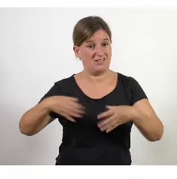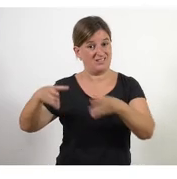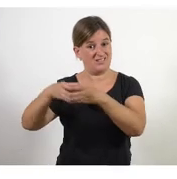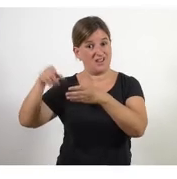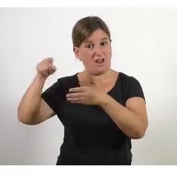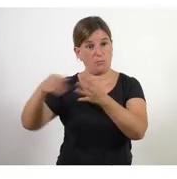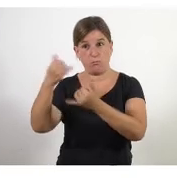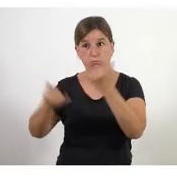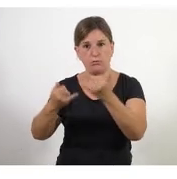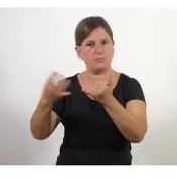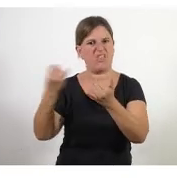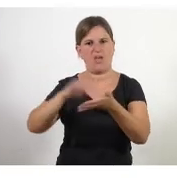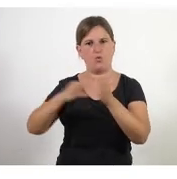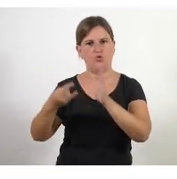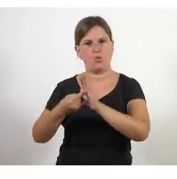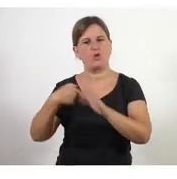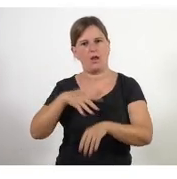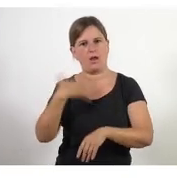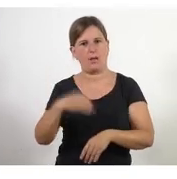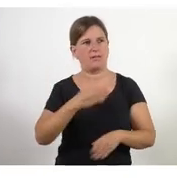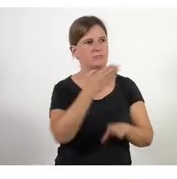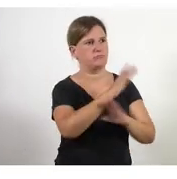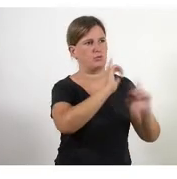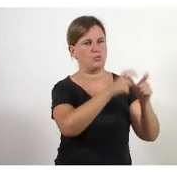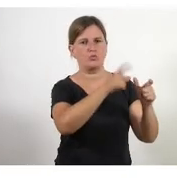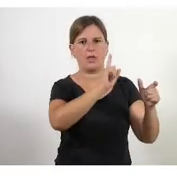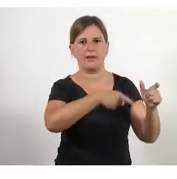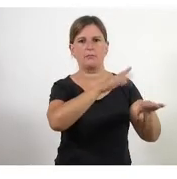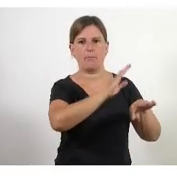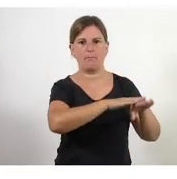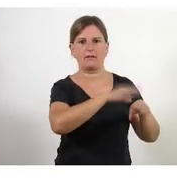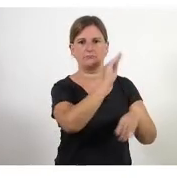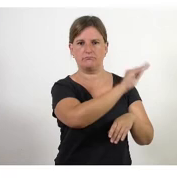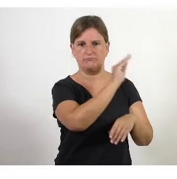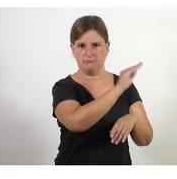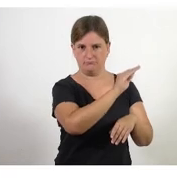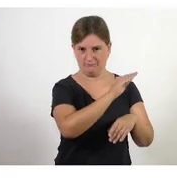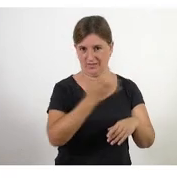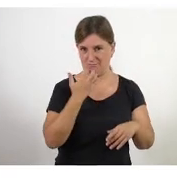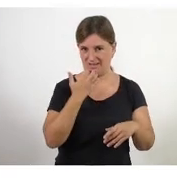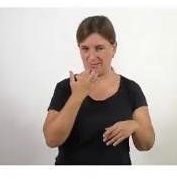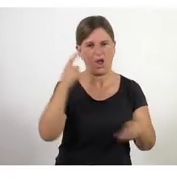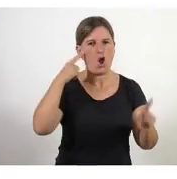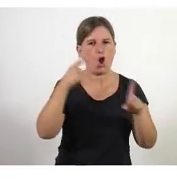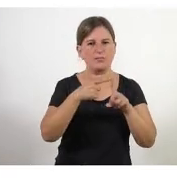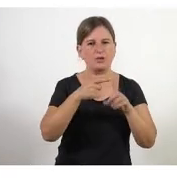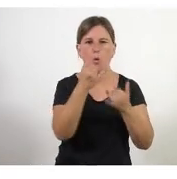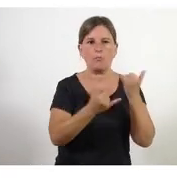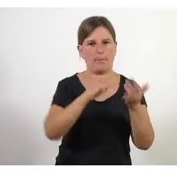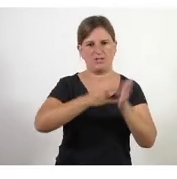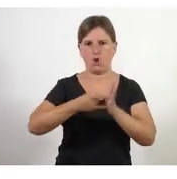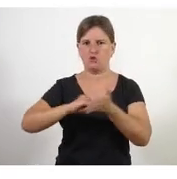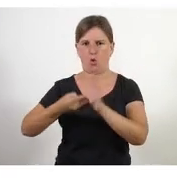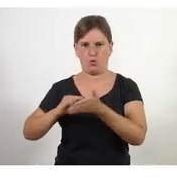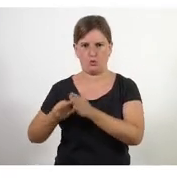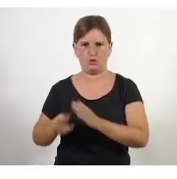és una persona que està per resoldre obstacles i aquí veureu la comparativa entre com es comporta